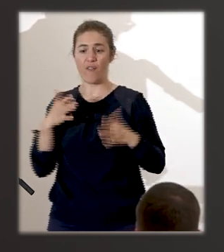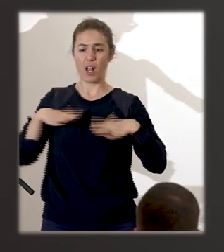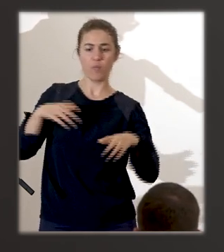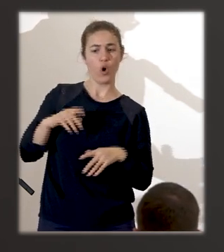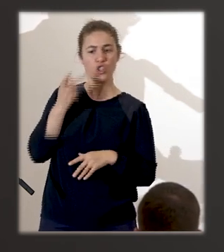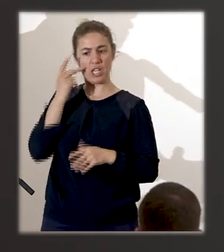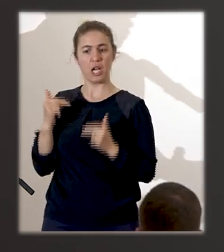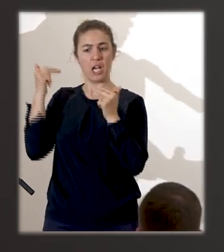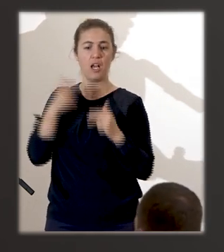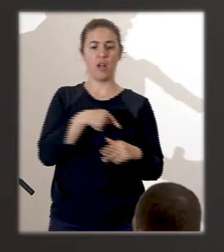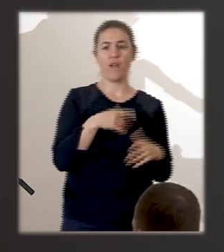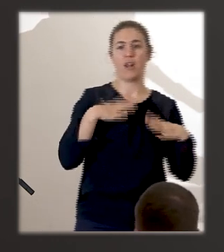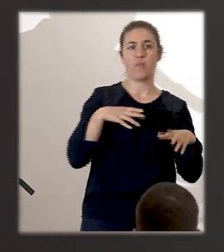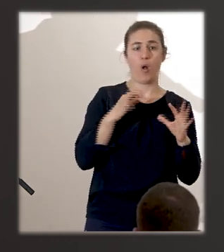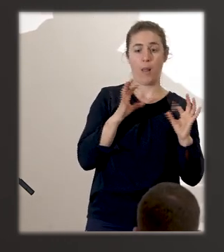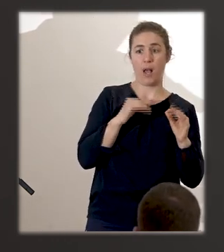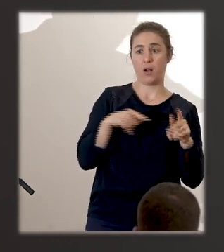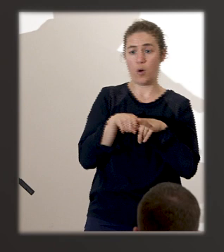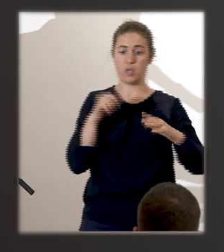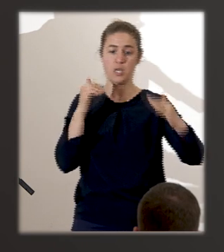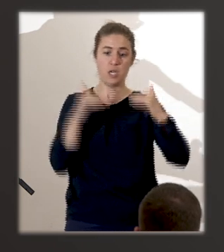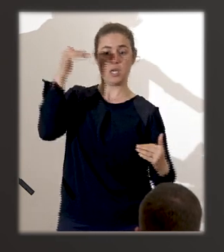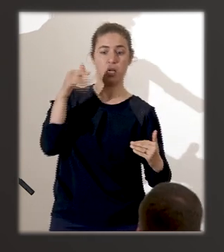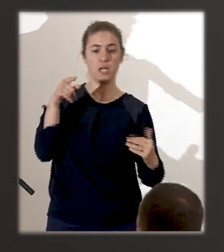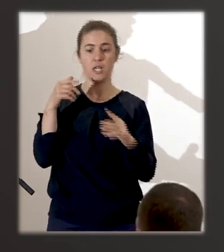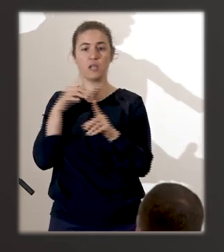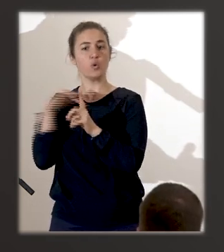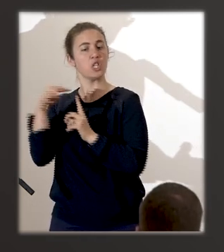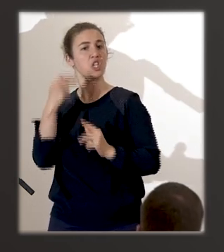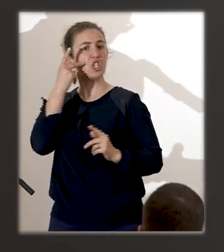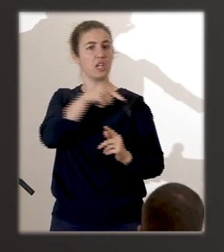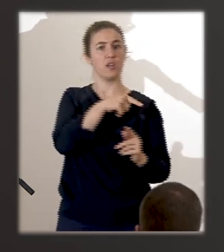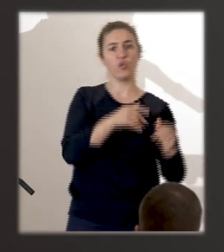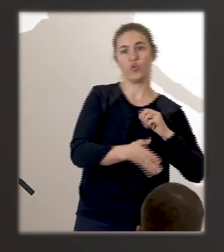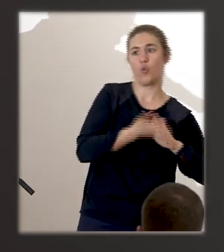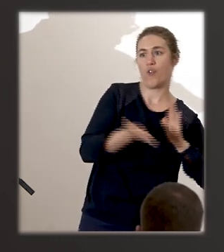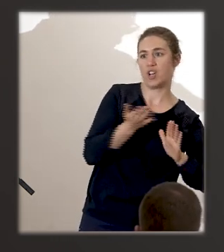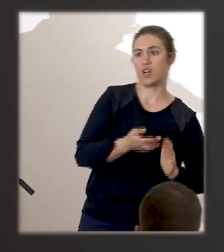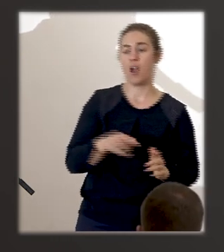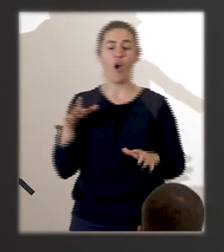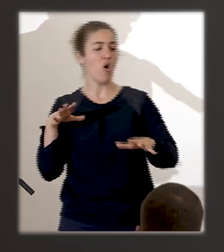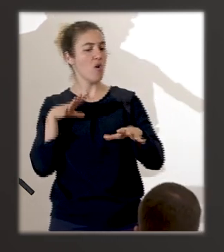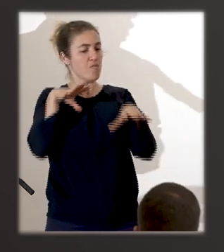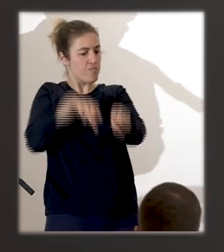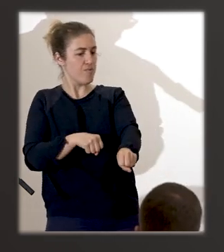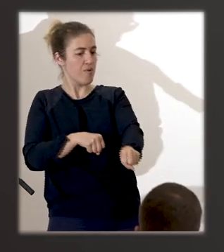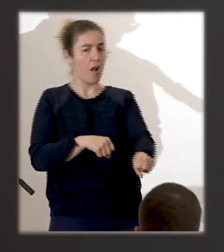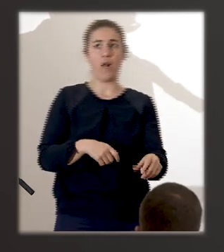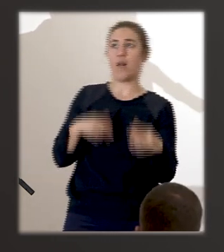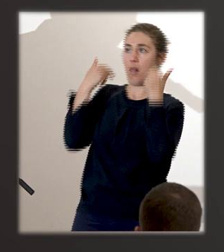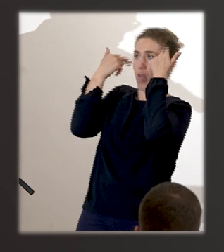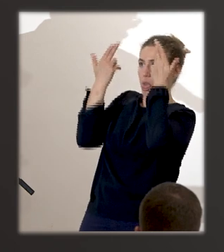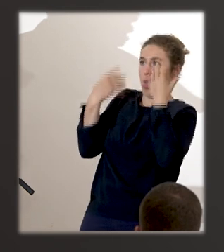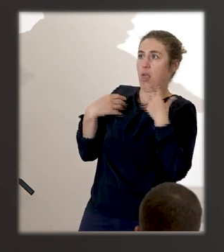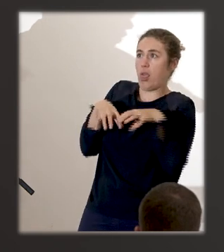la civilisation face à la sauvagerie. D'un côté, des vainqueurs qui reçoivent une rédition. De l'autre, des combattants qui rendent les armes.